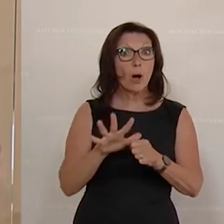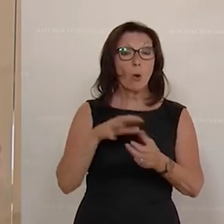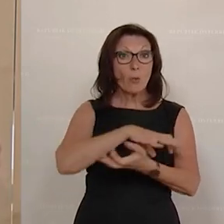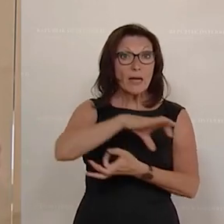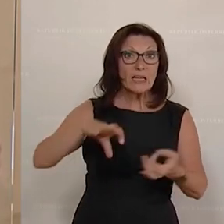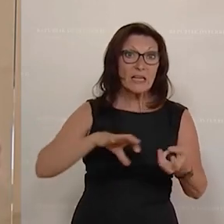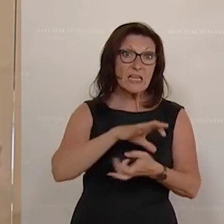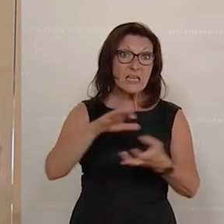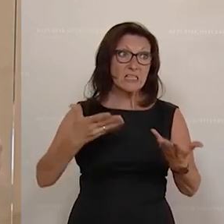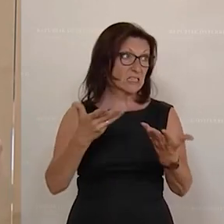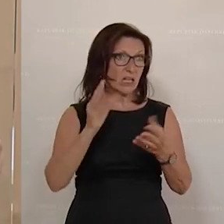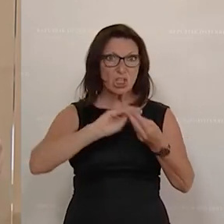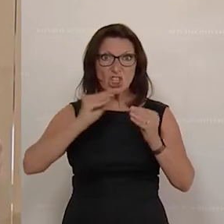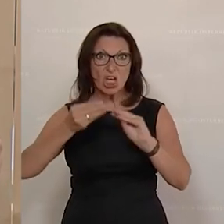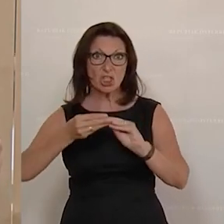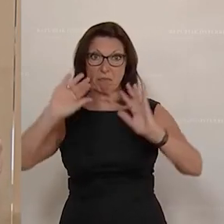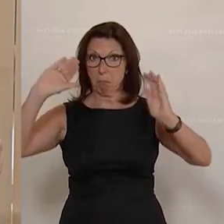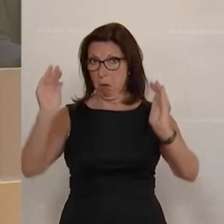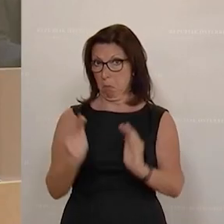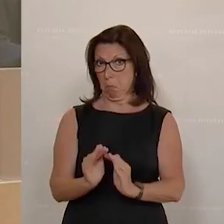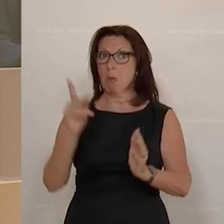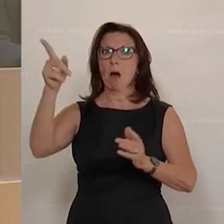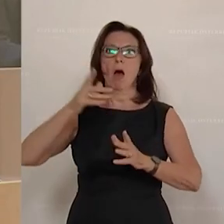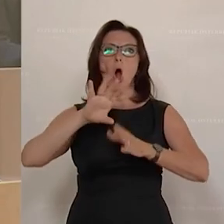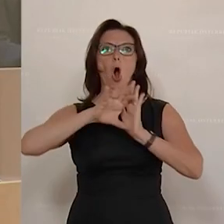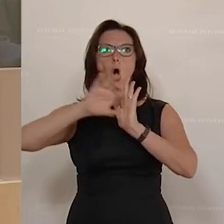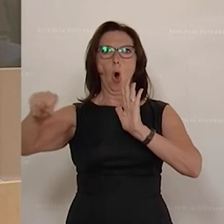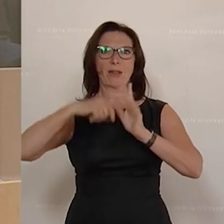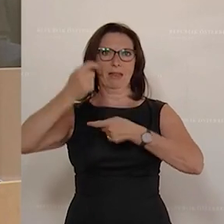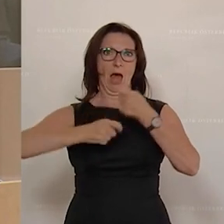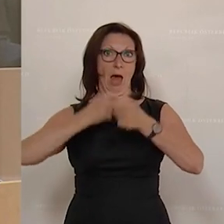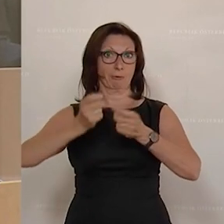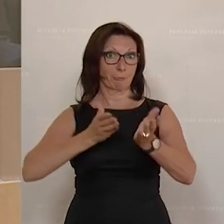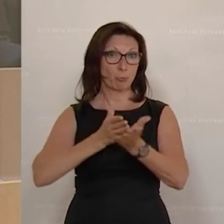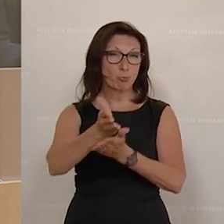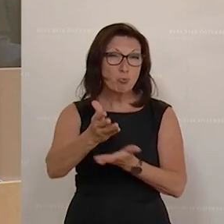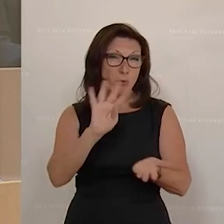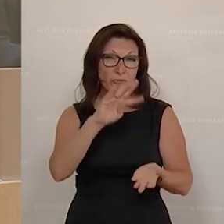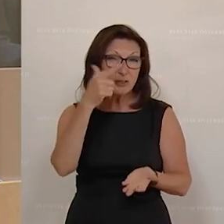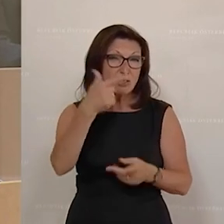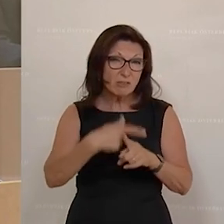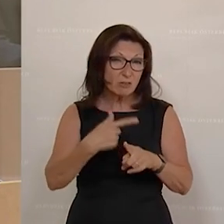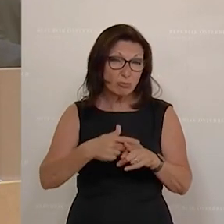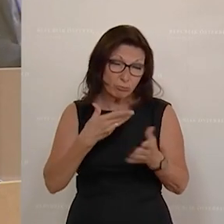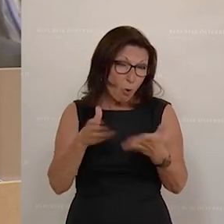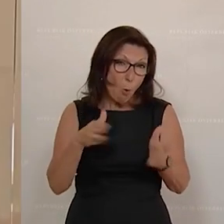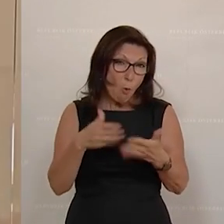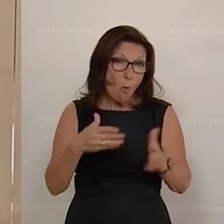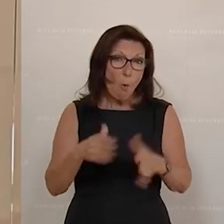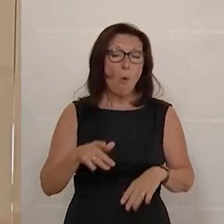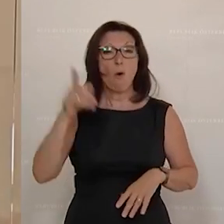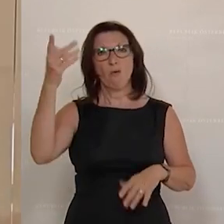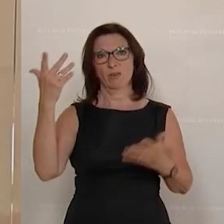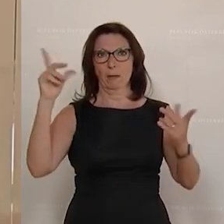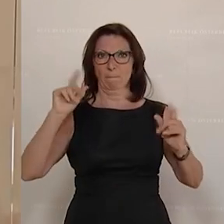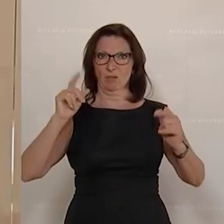-Handel verloren. Der Online-Handel hat immer geöffnet, Tag und Nacht und Wochenende. Und währenddessen sperrt Österreich dort zu, wo